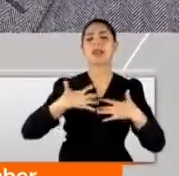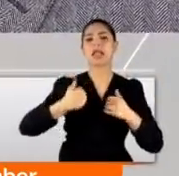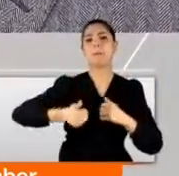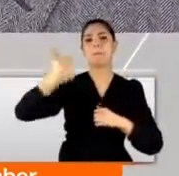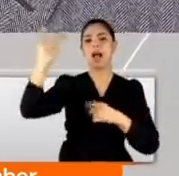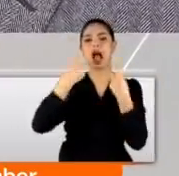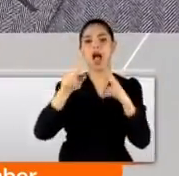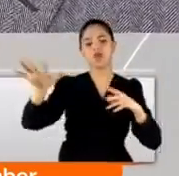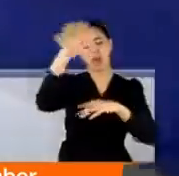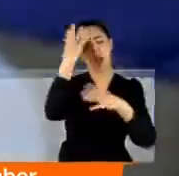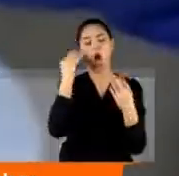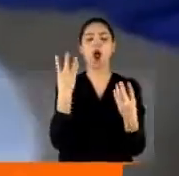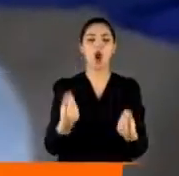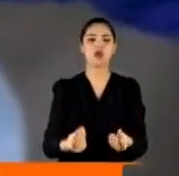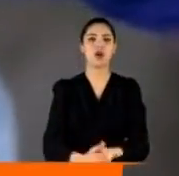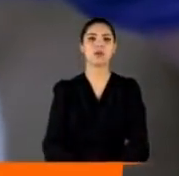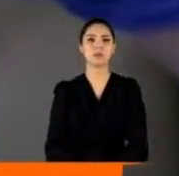'in açıklamasıyla hep birlikte öğreneceğiz.